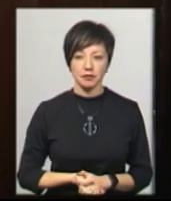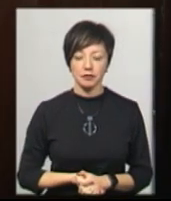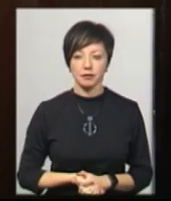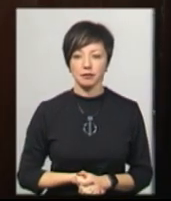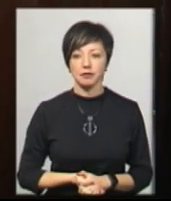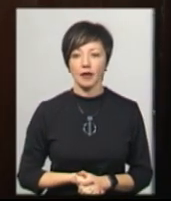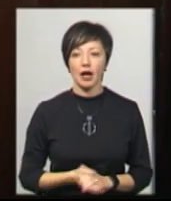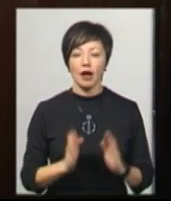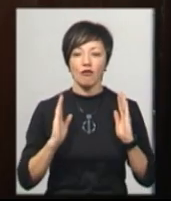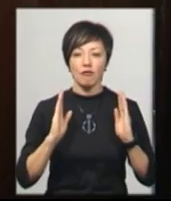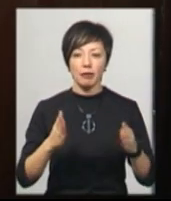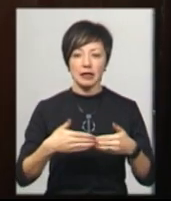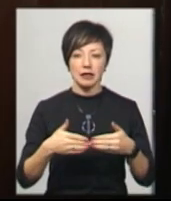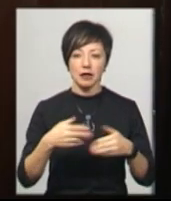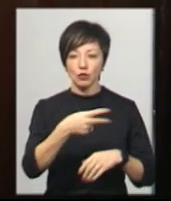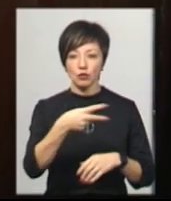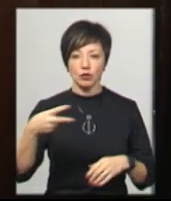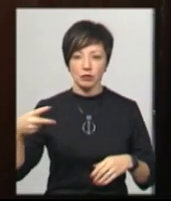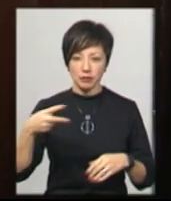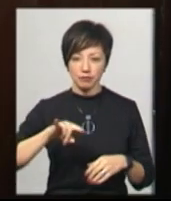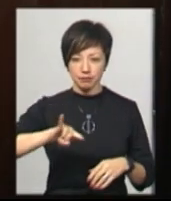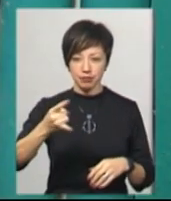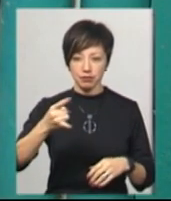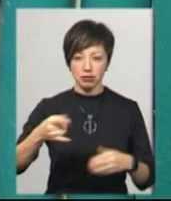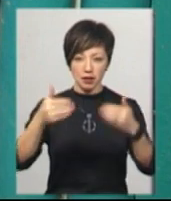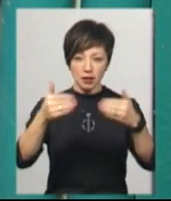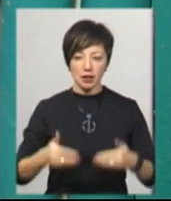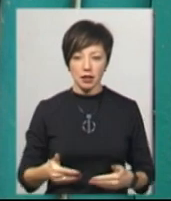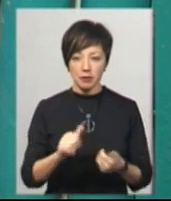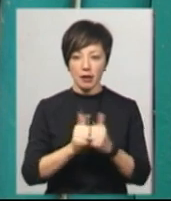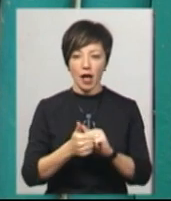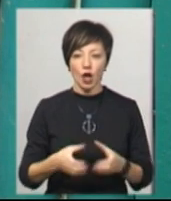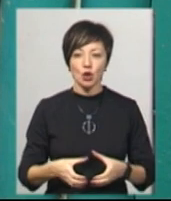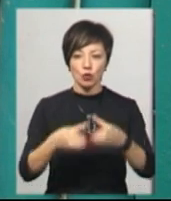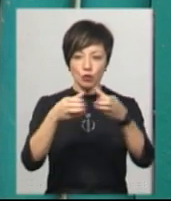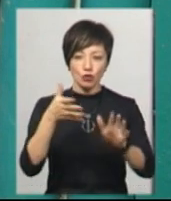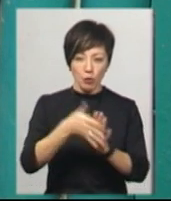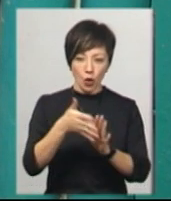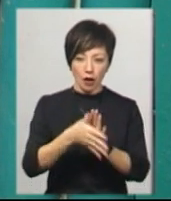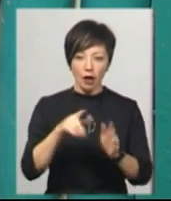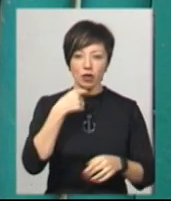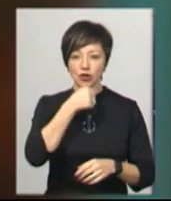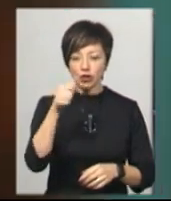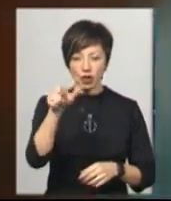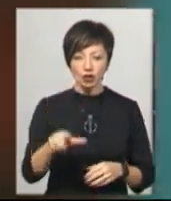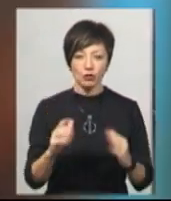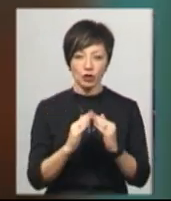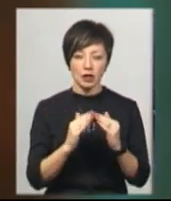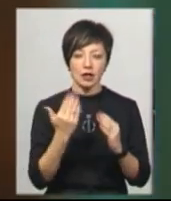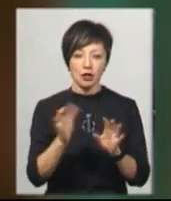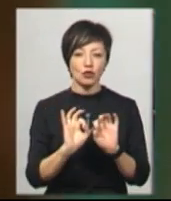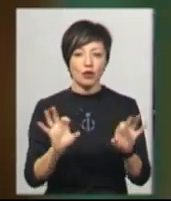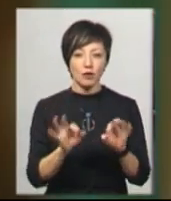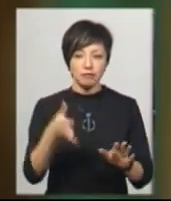У під'їзді на другому поверсі пробита дірка в стіні. То міняли трубу, що протікає, каже старша будинка пані Алла. За її словами, труба